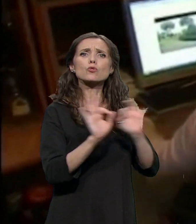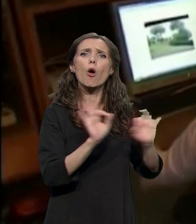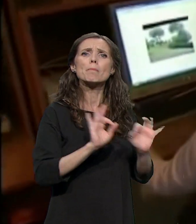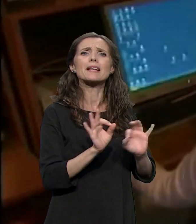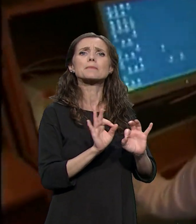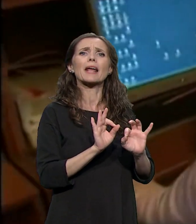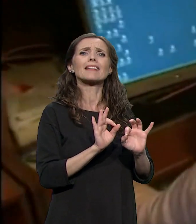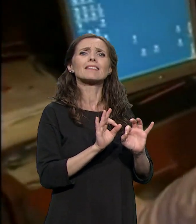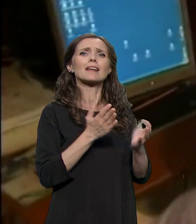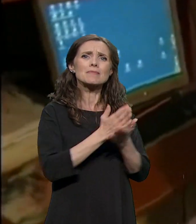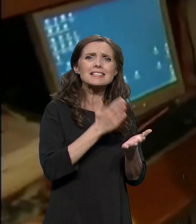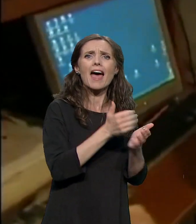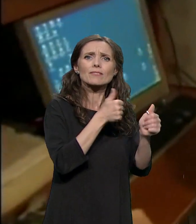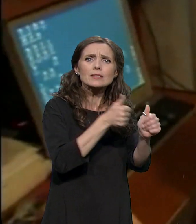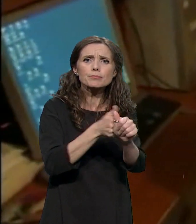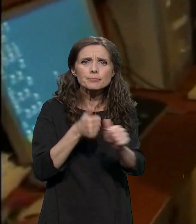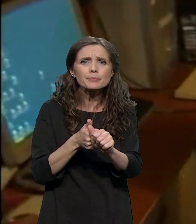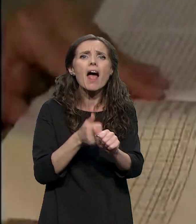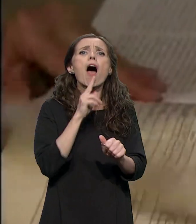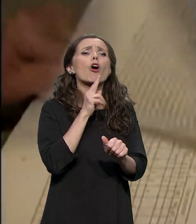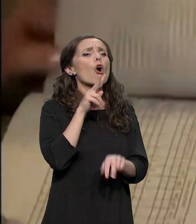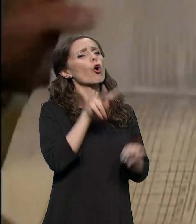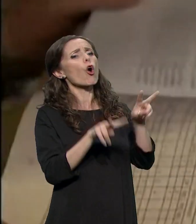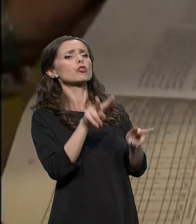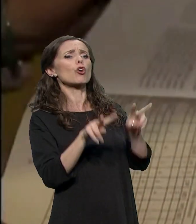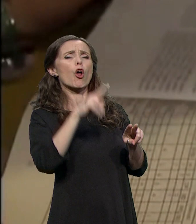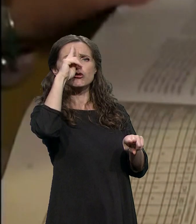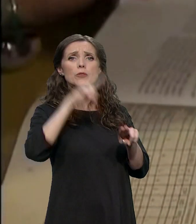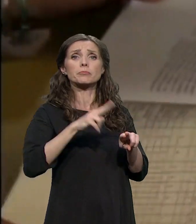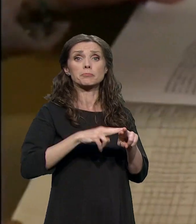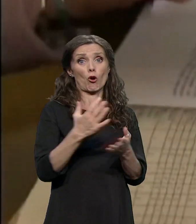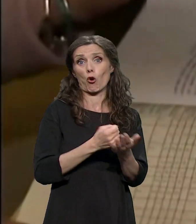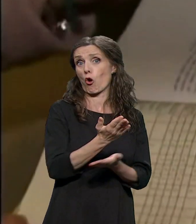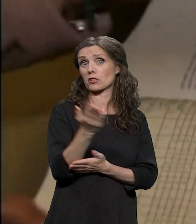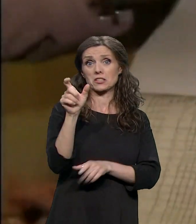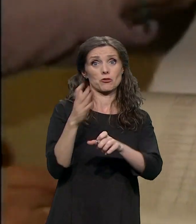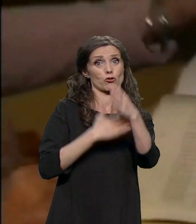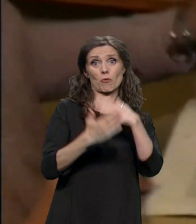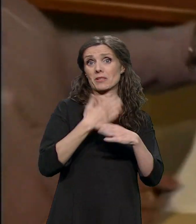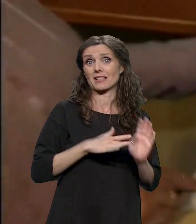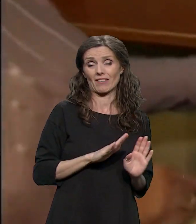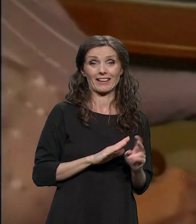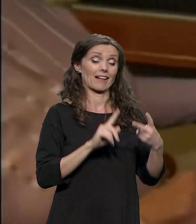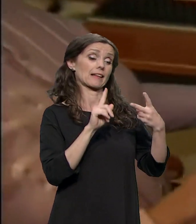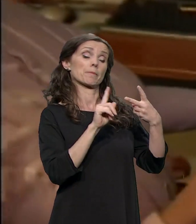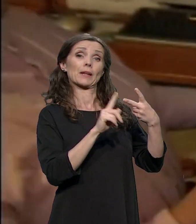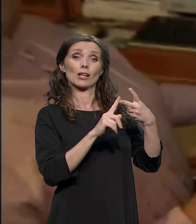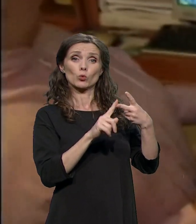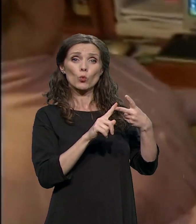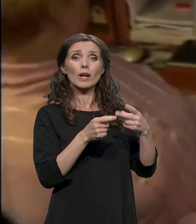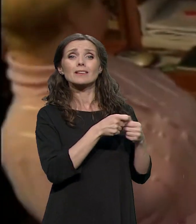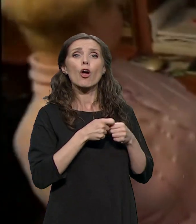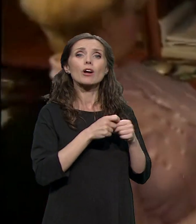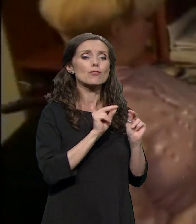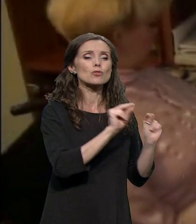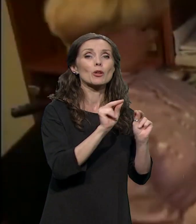biti kontrolisan od strane korisnika. Drugi naš zadatak je bio da organizujemo edukaciju, jer